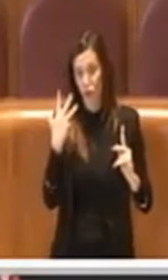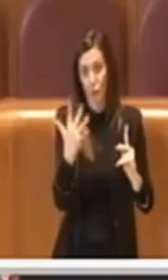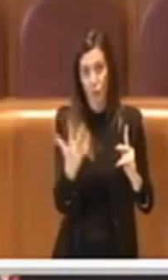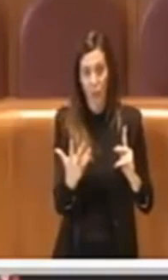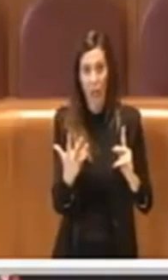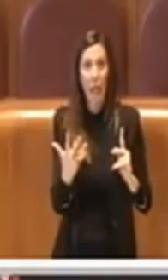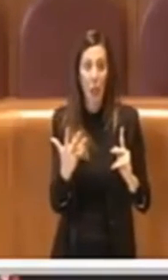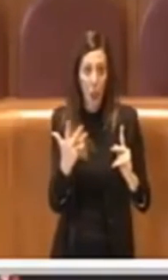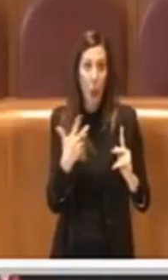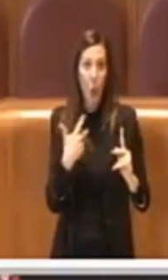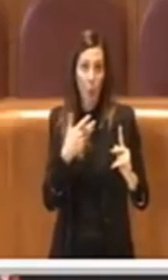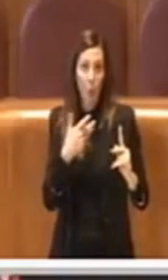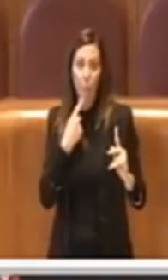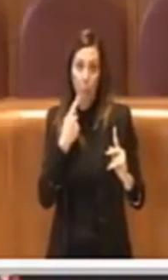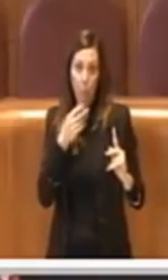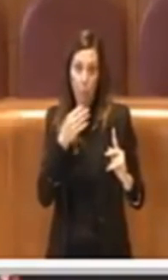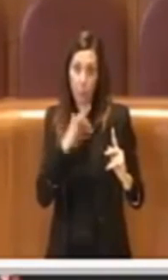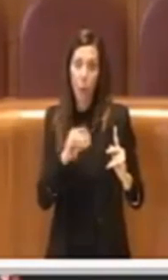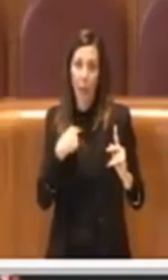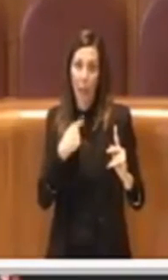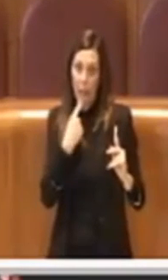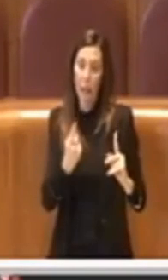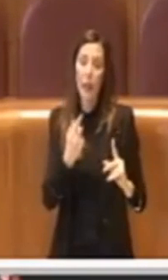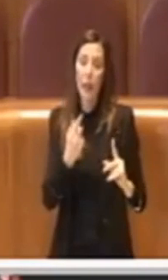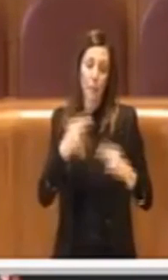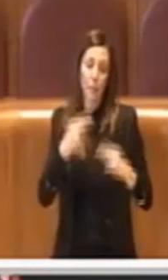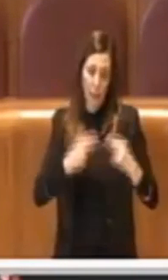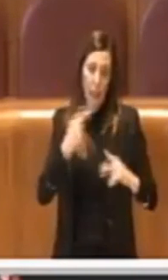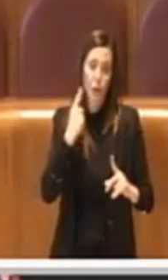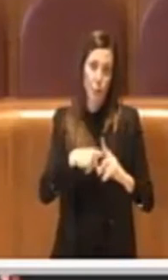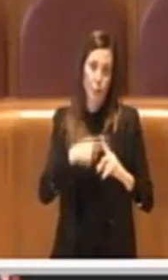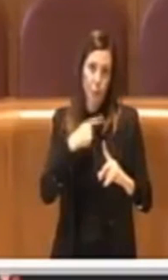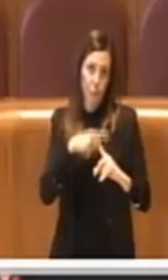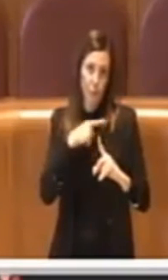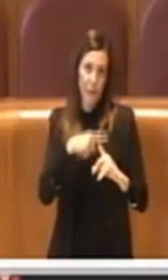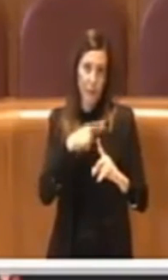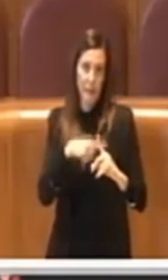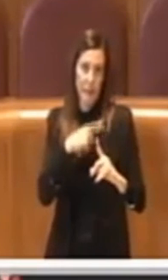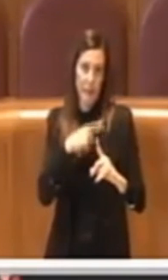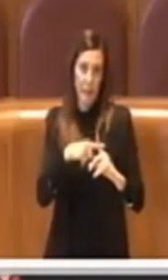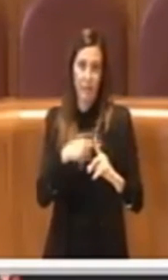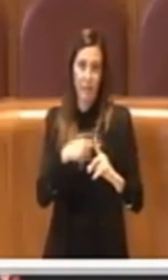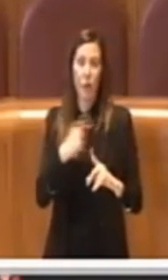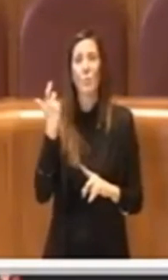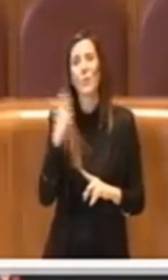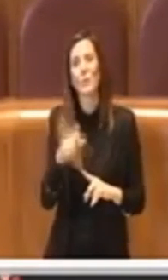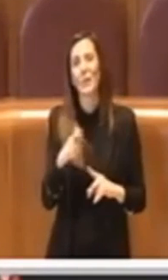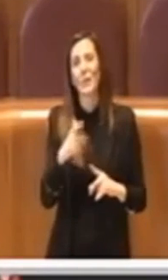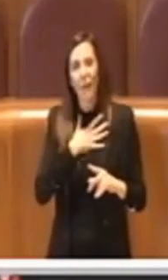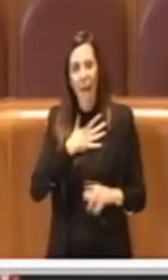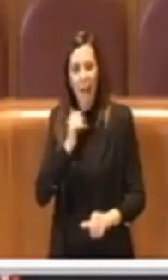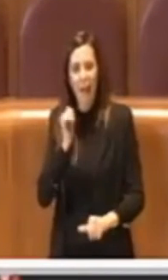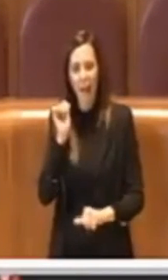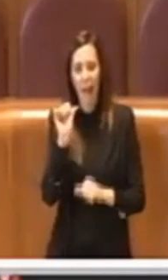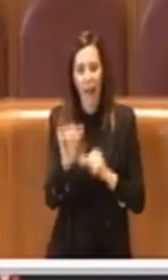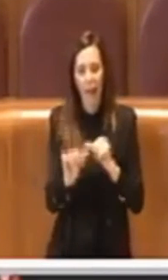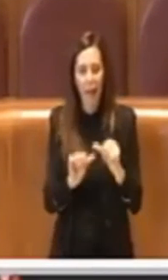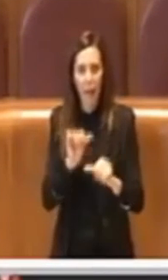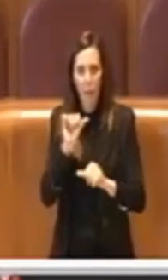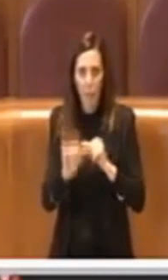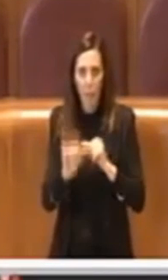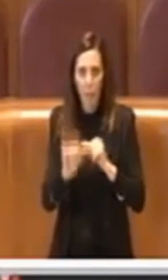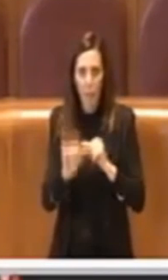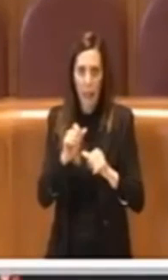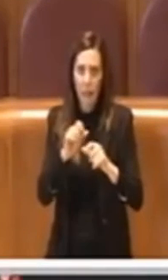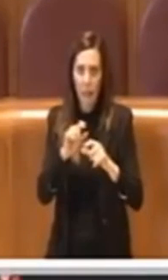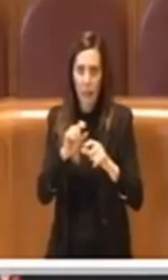possiamo ampiamente dire che il bilancio è positivo perché abbiamo veramente cambiato la storia di